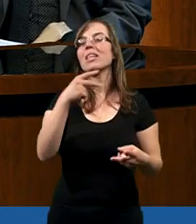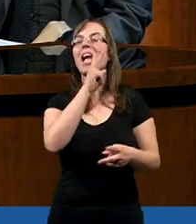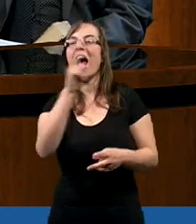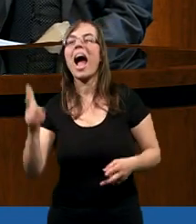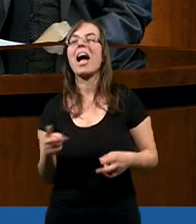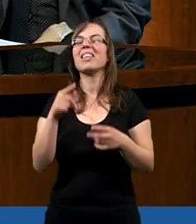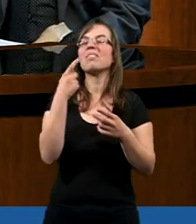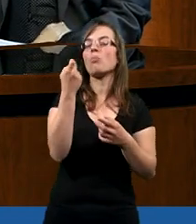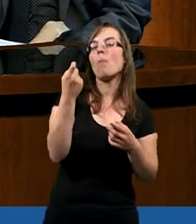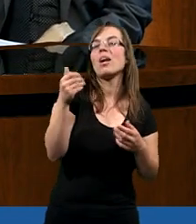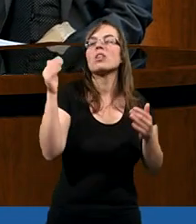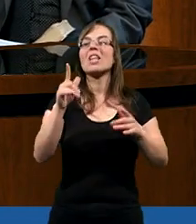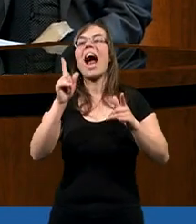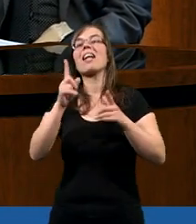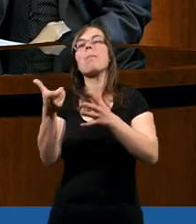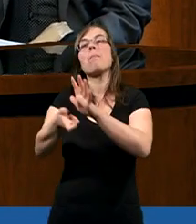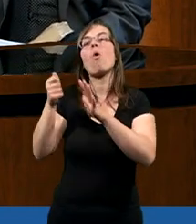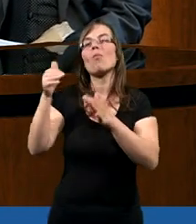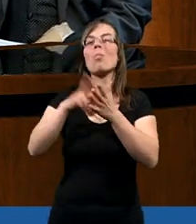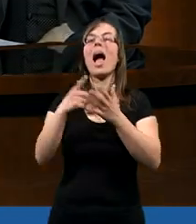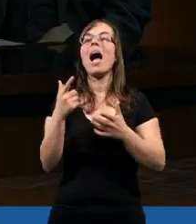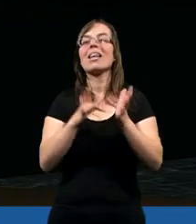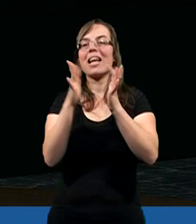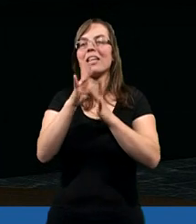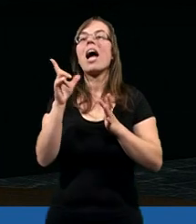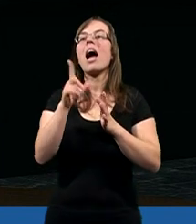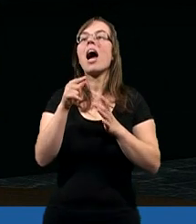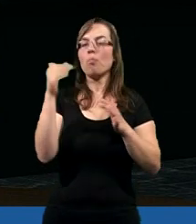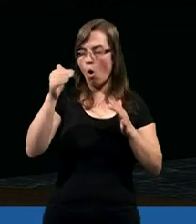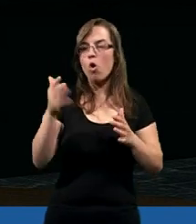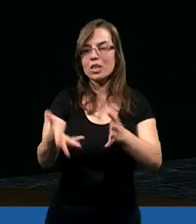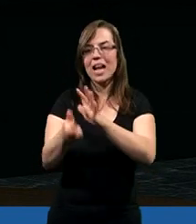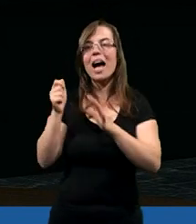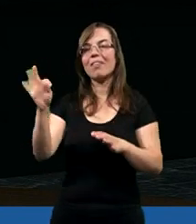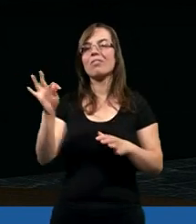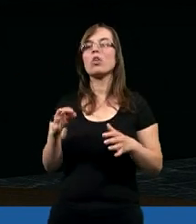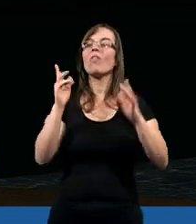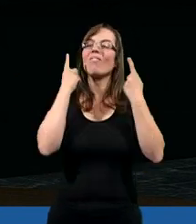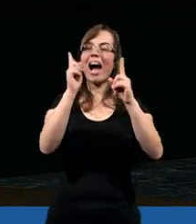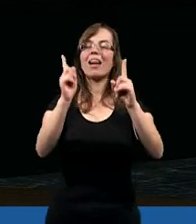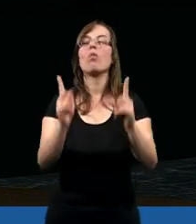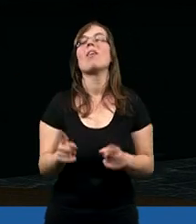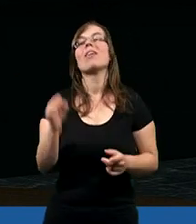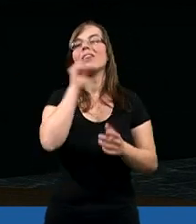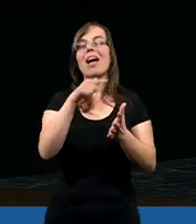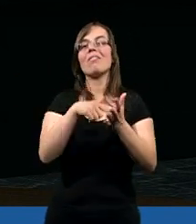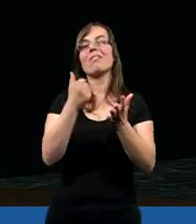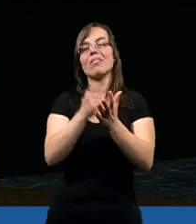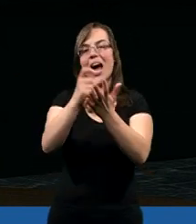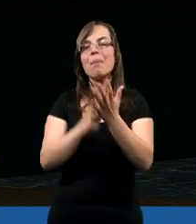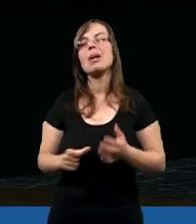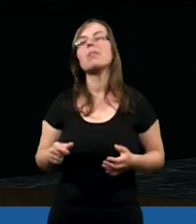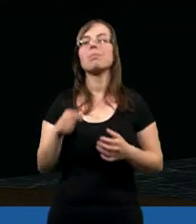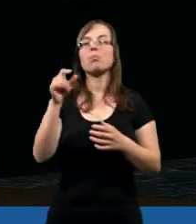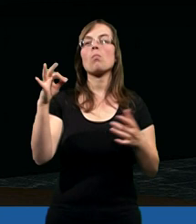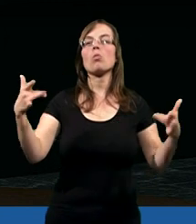nie w każdym momencie można by się powołać na Pana Jezusa. Apostoł Piotr zwraca uwagę w dosyć sporym fragmencie, bo w